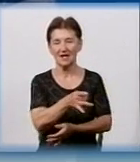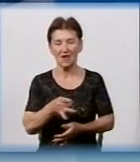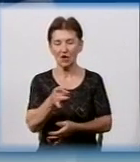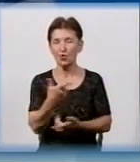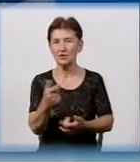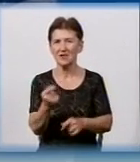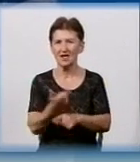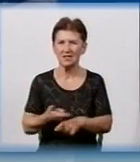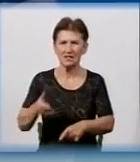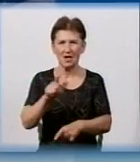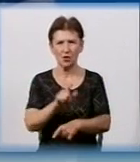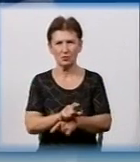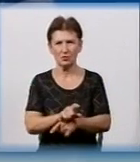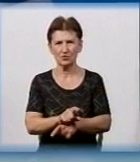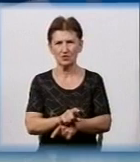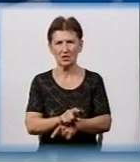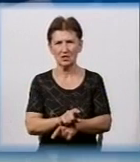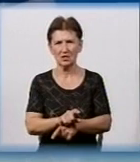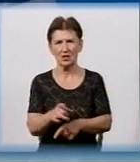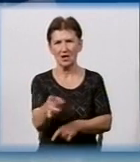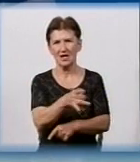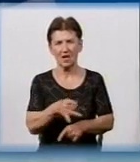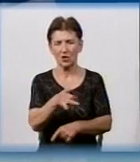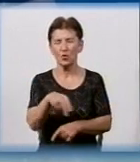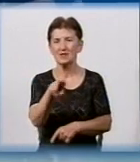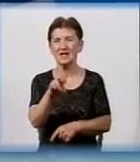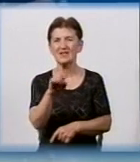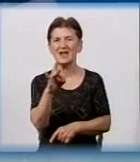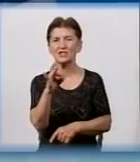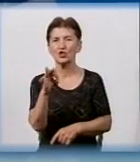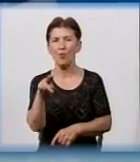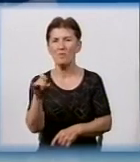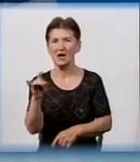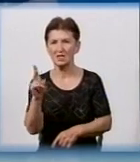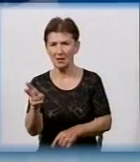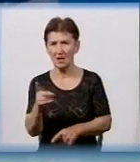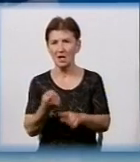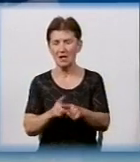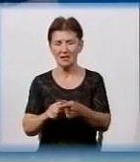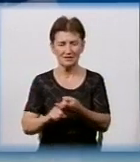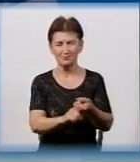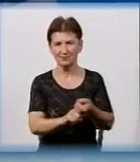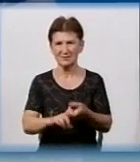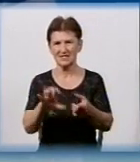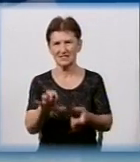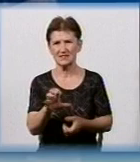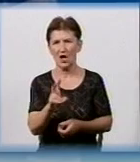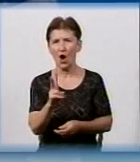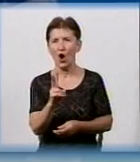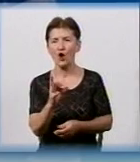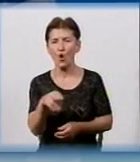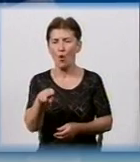найбільше цих надписів. Це район Дендропарка і по Соборної до Копилки. Це центр міста.